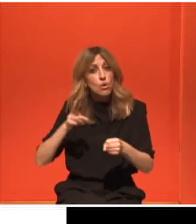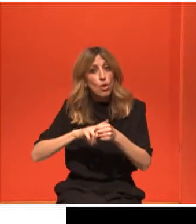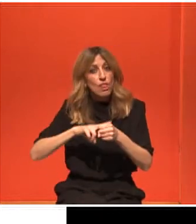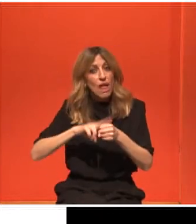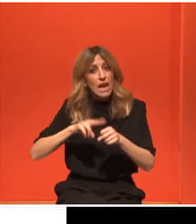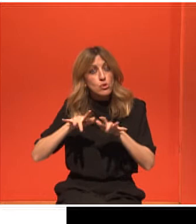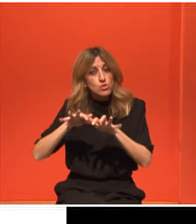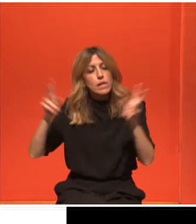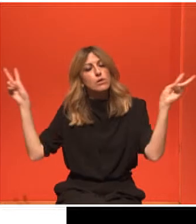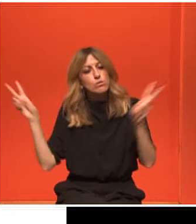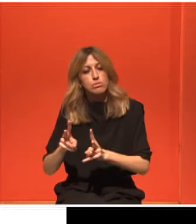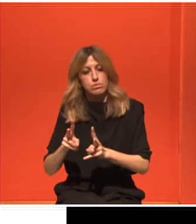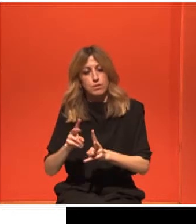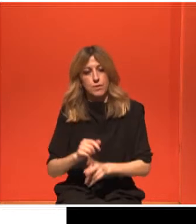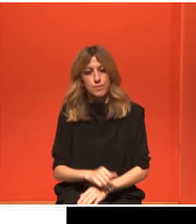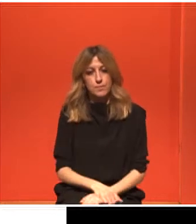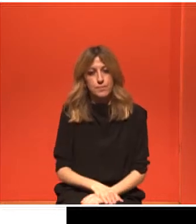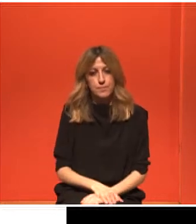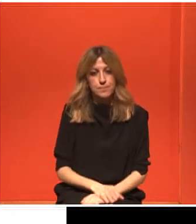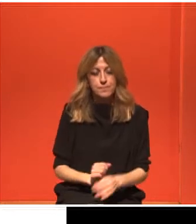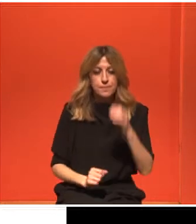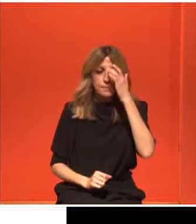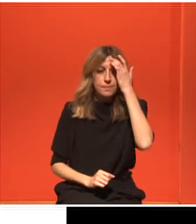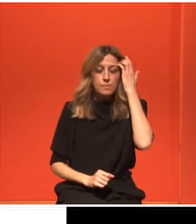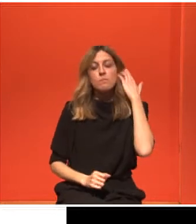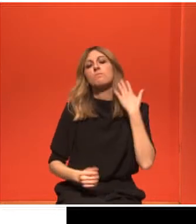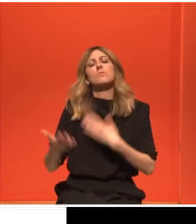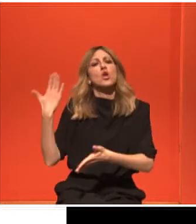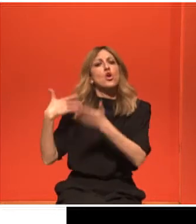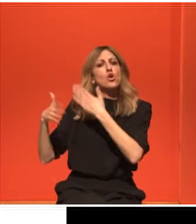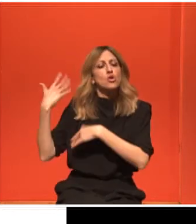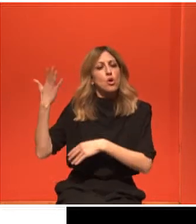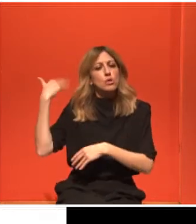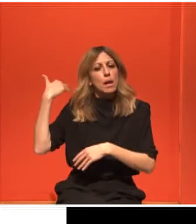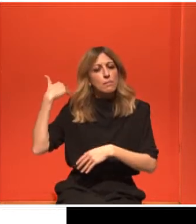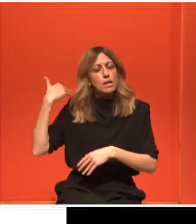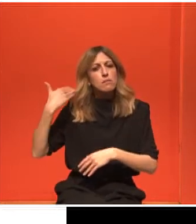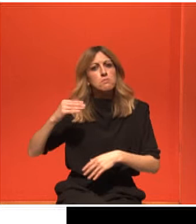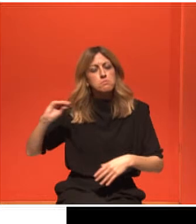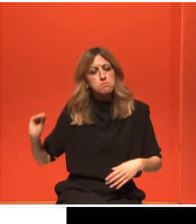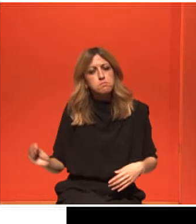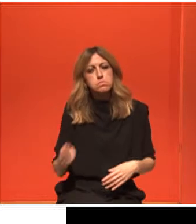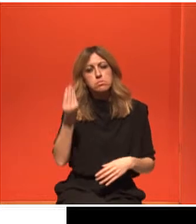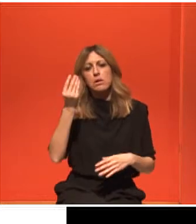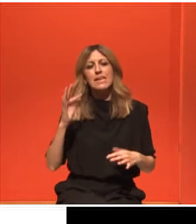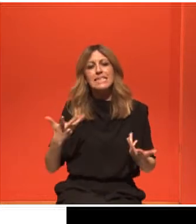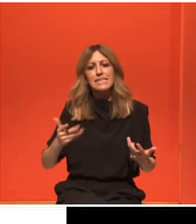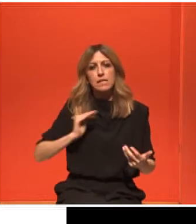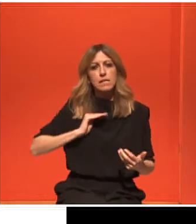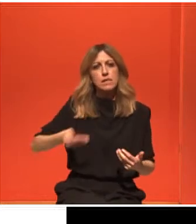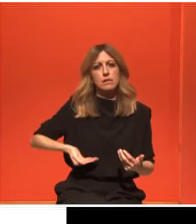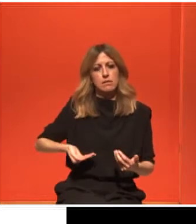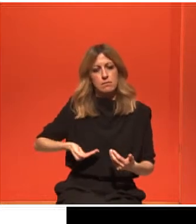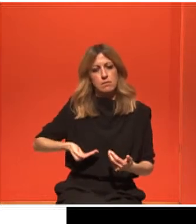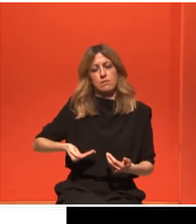πάμε λίγο σύντομα και στο κεφάλαιο της προληπτικής χειρουργικής, το οποίο ξεκίνησε πριν πολλά χρόνια, άρχισε να το ακούει ο πολλής κόσμος, με την Αντζελίνα Τζολί βέβαια, που